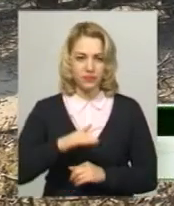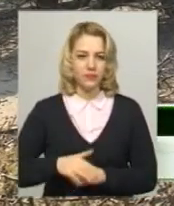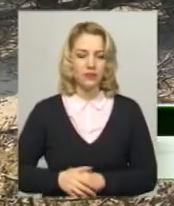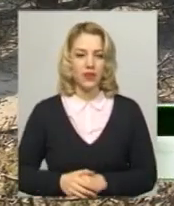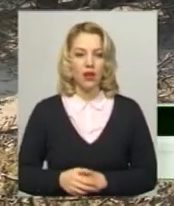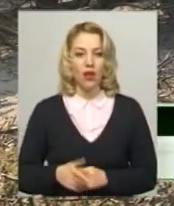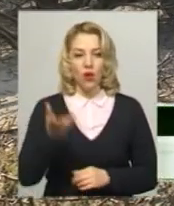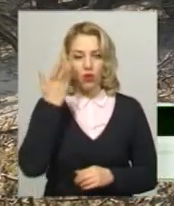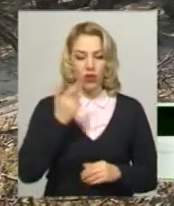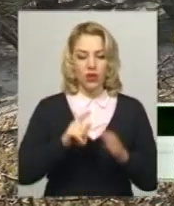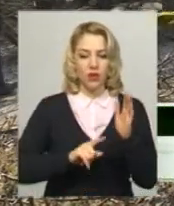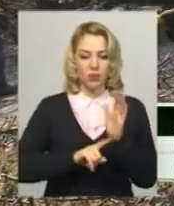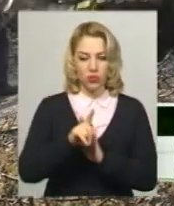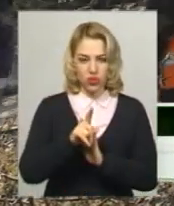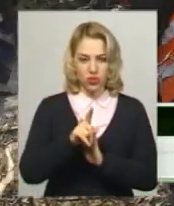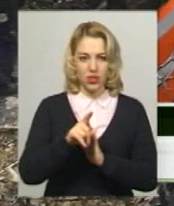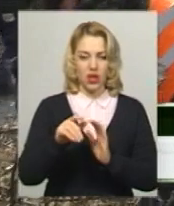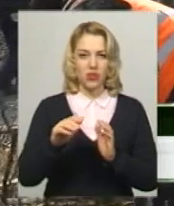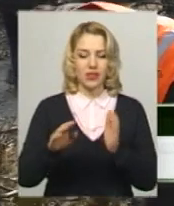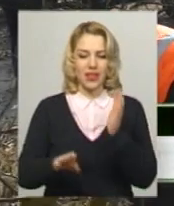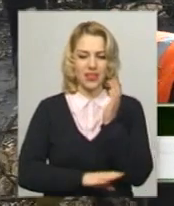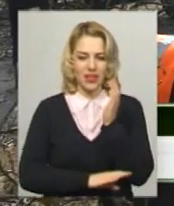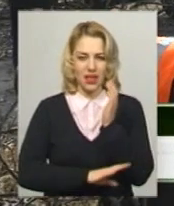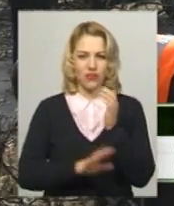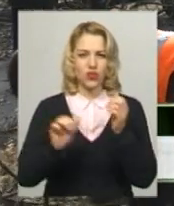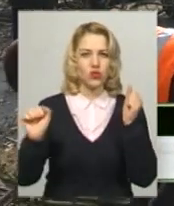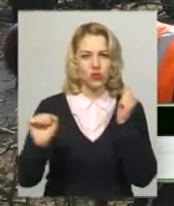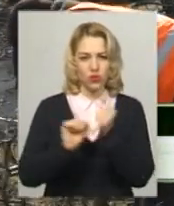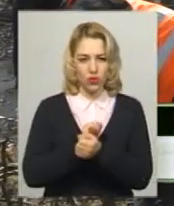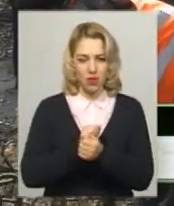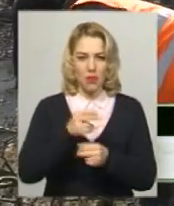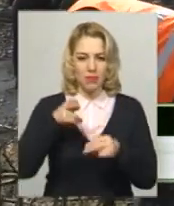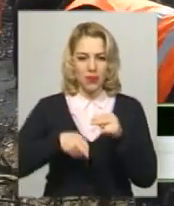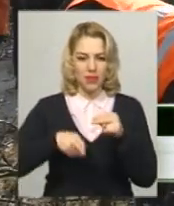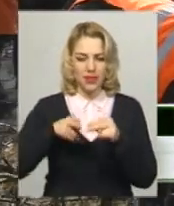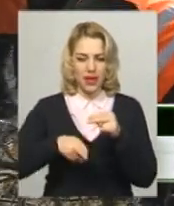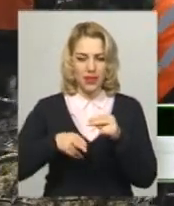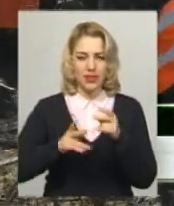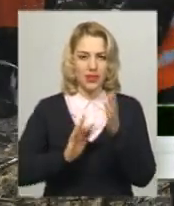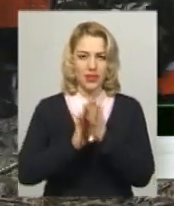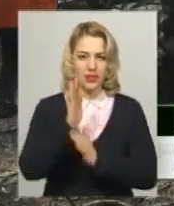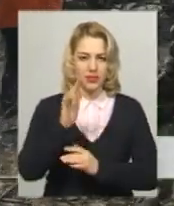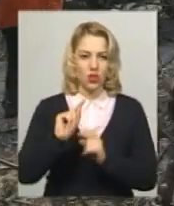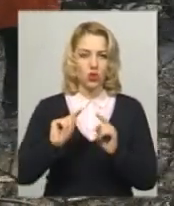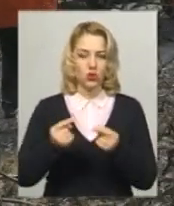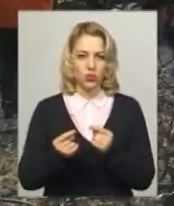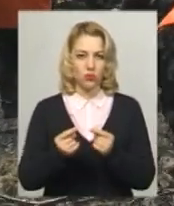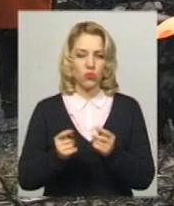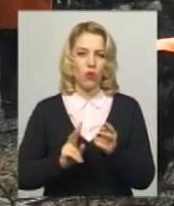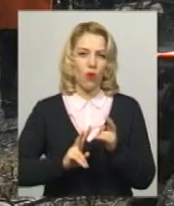коли починає дерево суховерщинити, припиняє ріст і тому-то